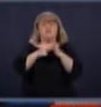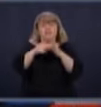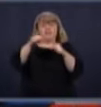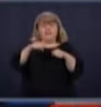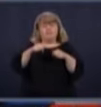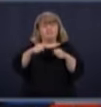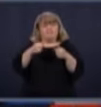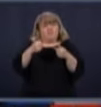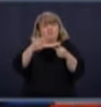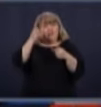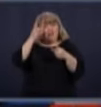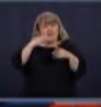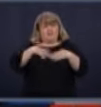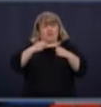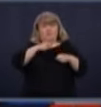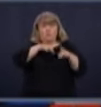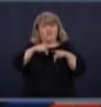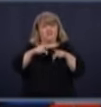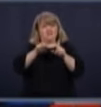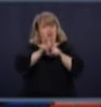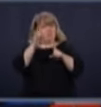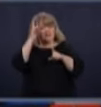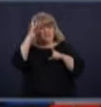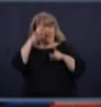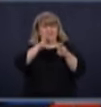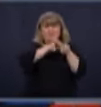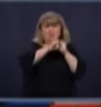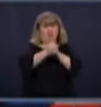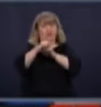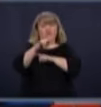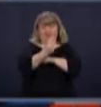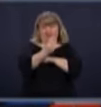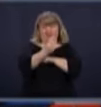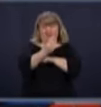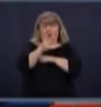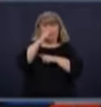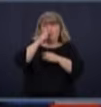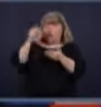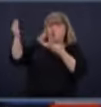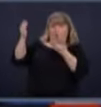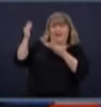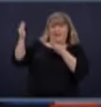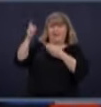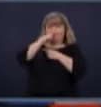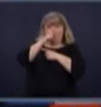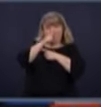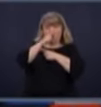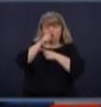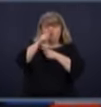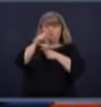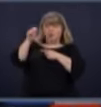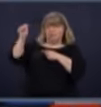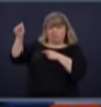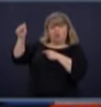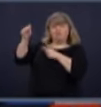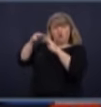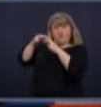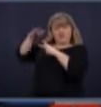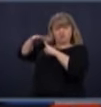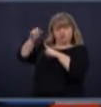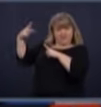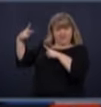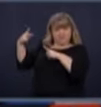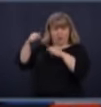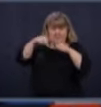évolue très rapidement. On peut même pas se comparer parce que chacun connaît sa situation. Même à l'intérieur du Québec, il y a des grandes variations.